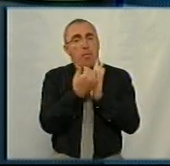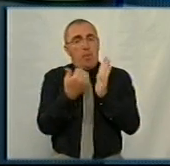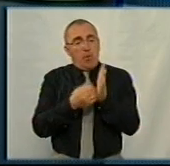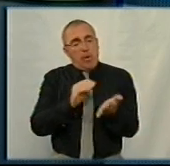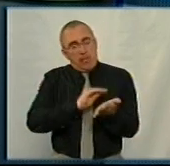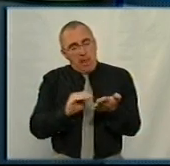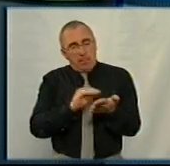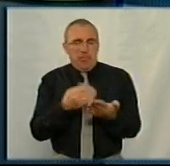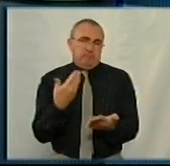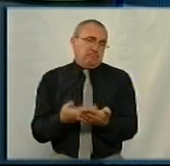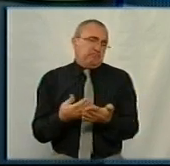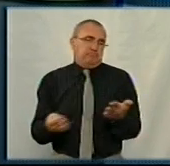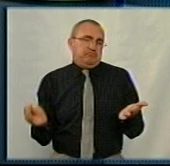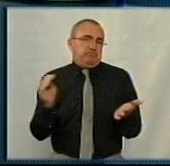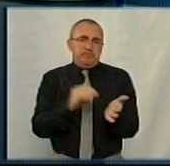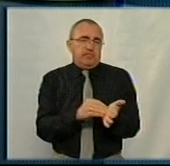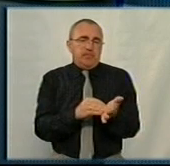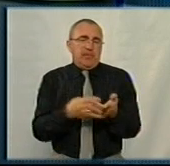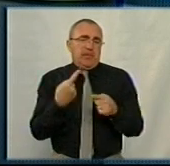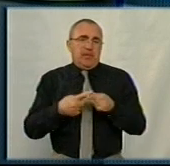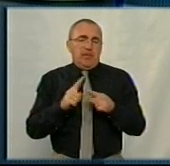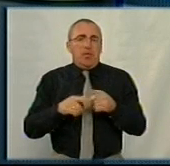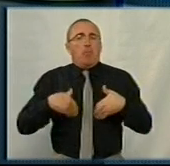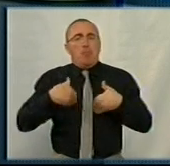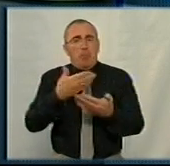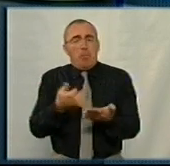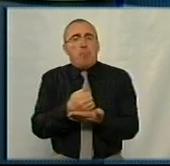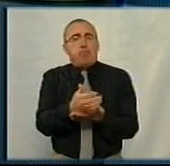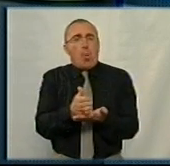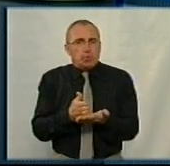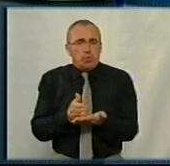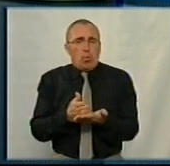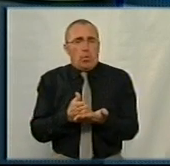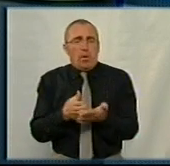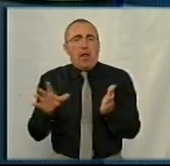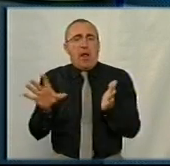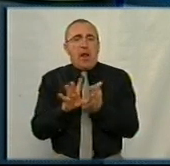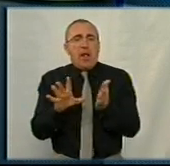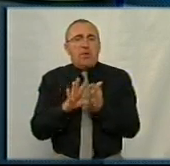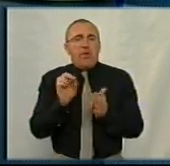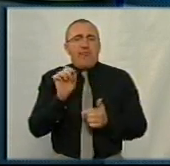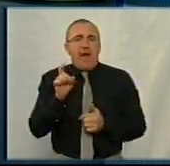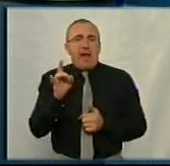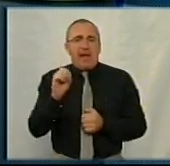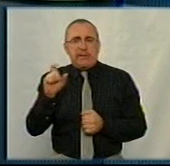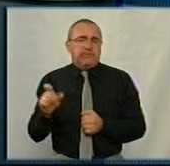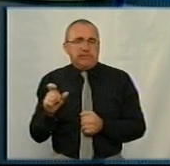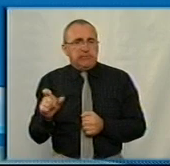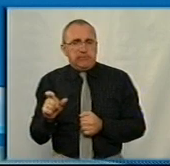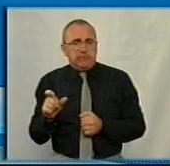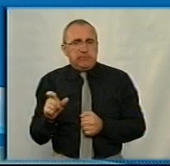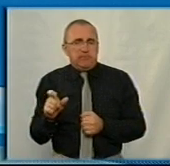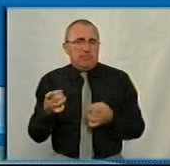напише щось, наприклад, таке, пропоную послугу, там, електрофарєс, вибачте, розумієте? Ну,